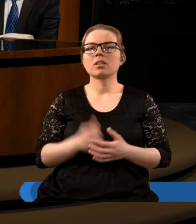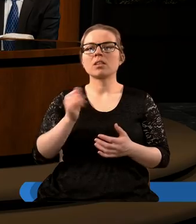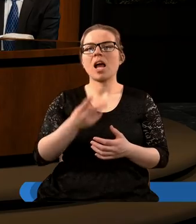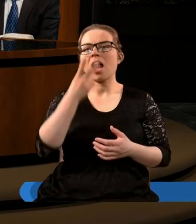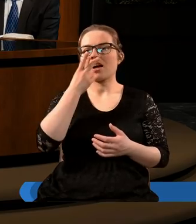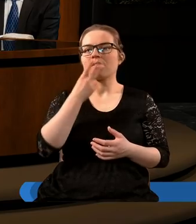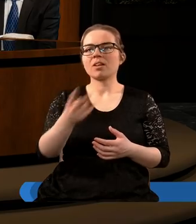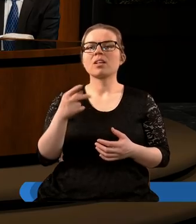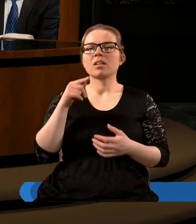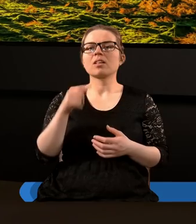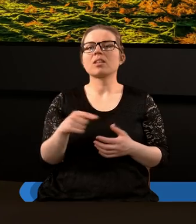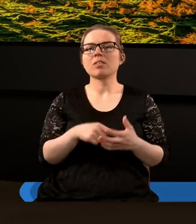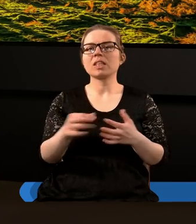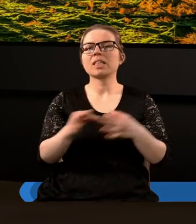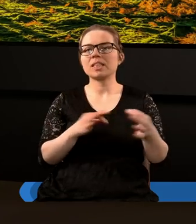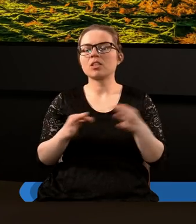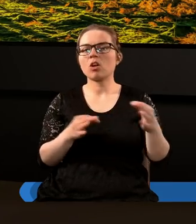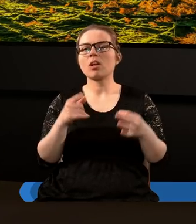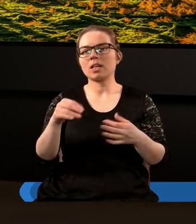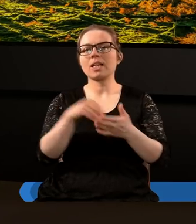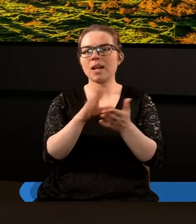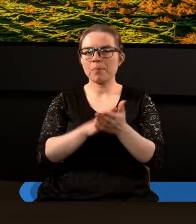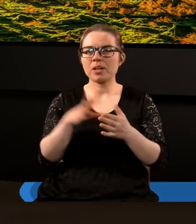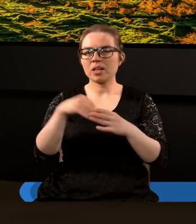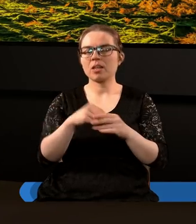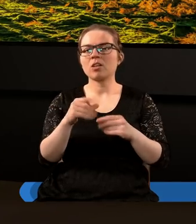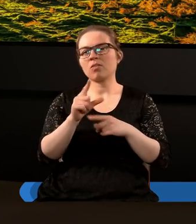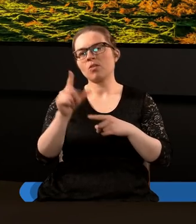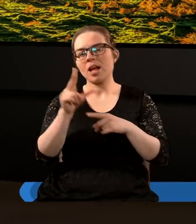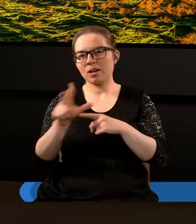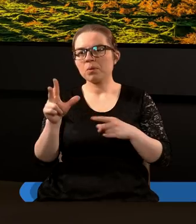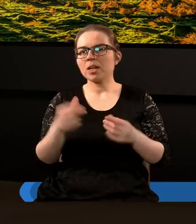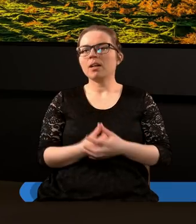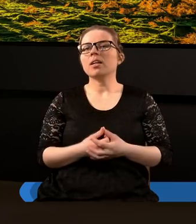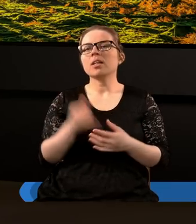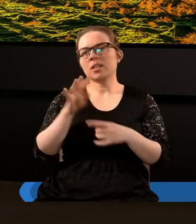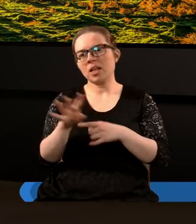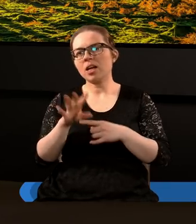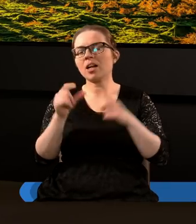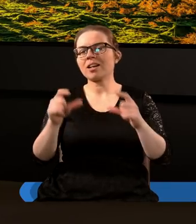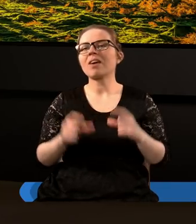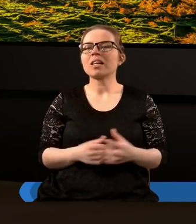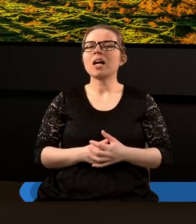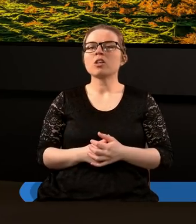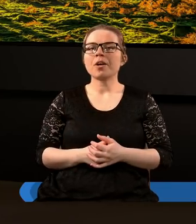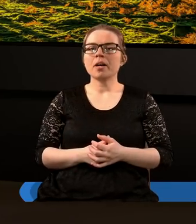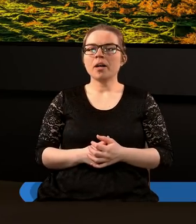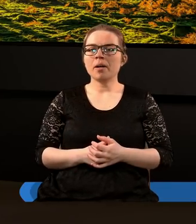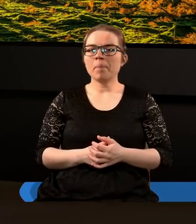Jak widzimy dalsze rozwój historii opisane tutaj szczególnie w dwunastym i trzynastym i czternastym wersecie?